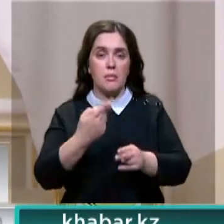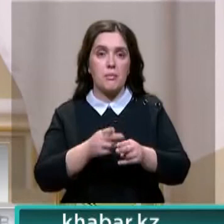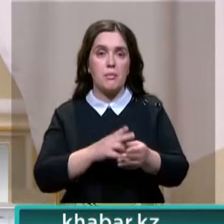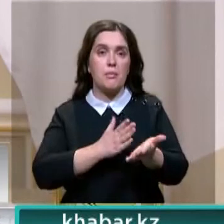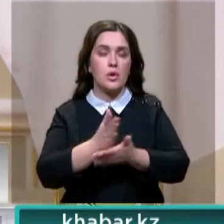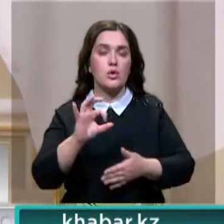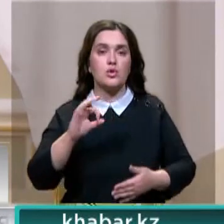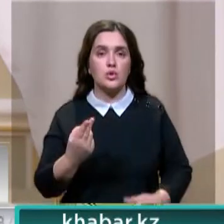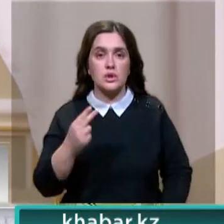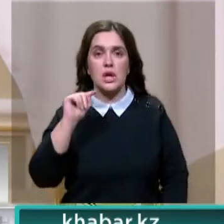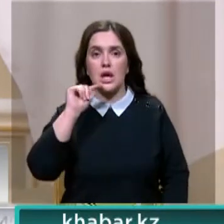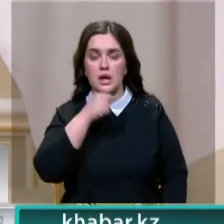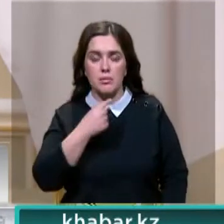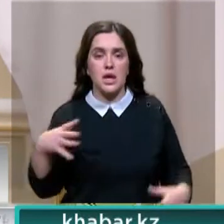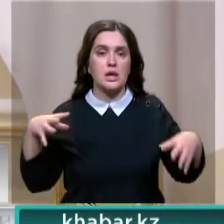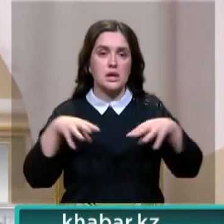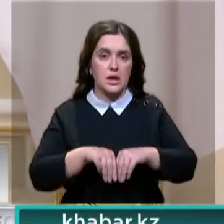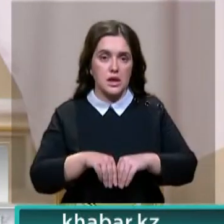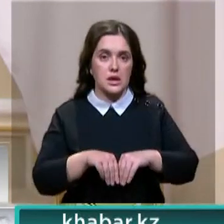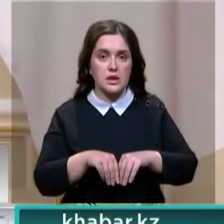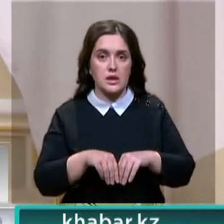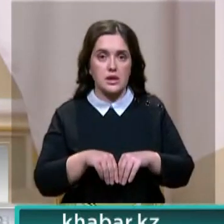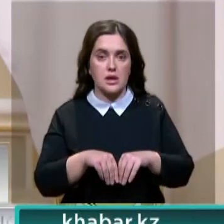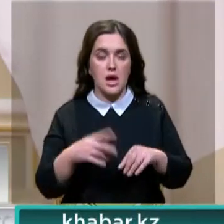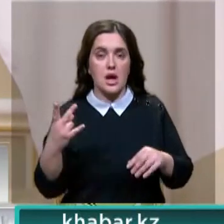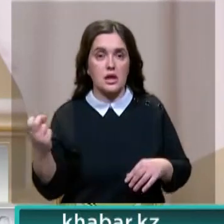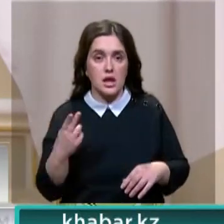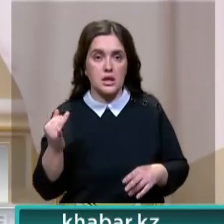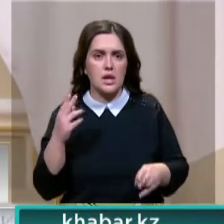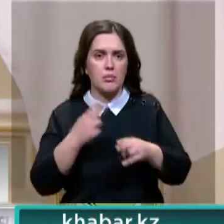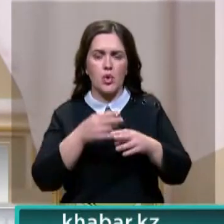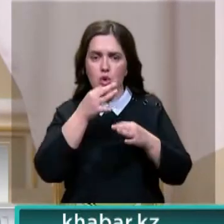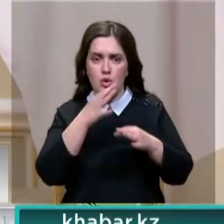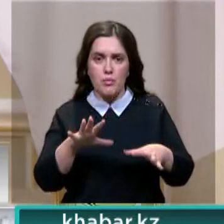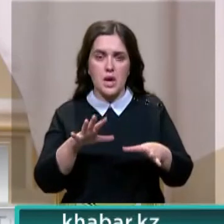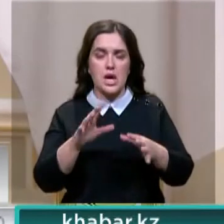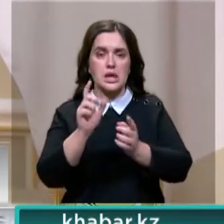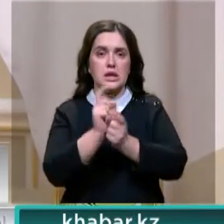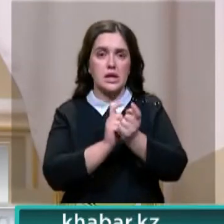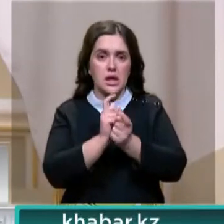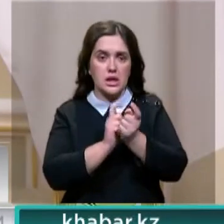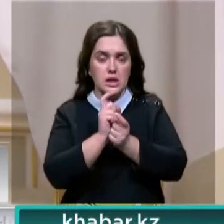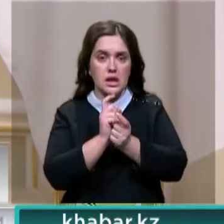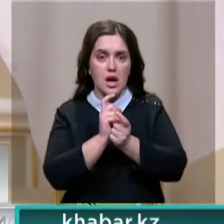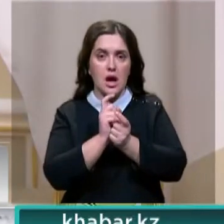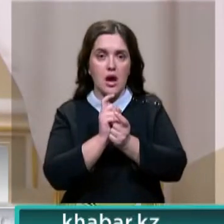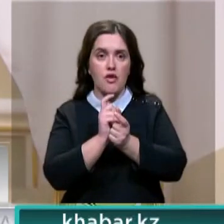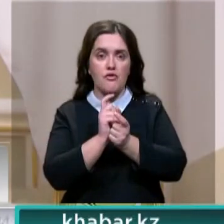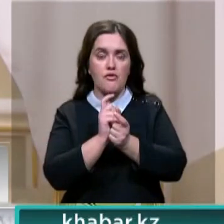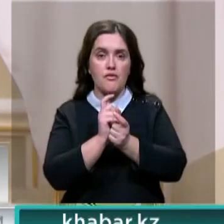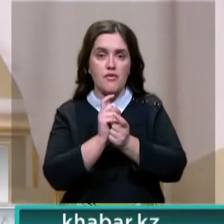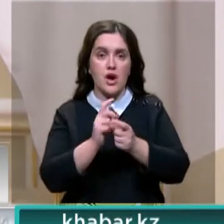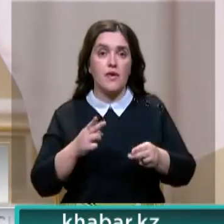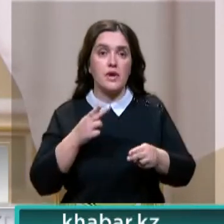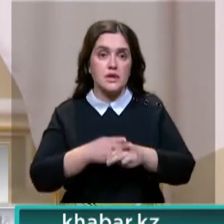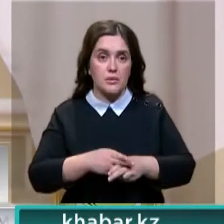социально-экономической интеграции этносов и пресекать любые трения на этой почве в избежание их